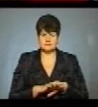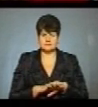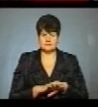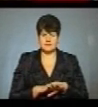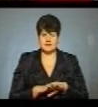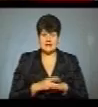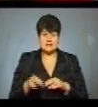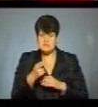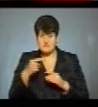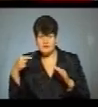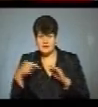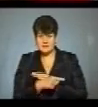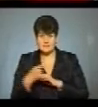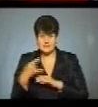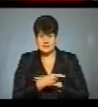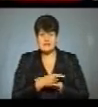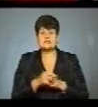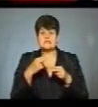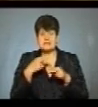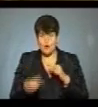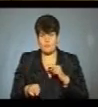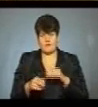Змію тік в таксівку, загубив кросівку».